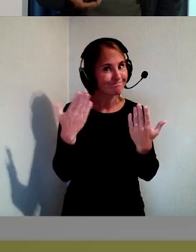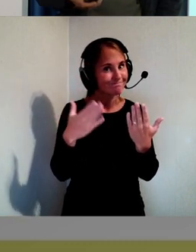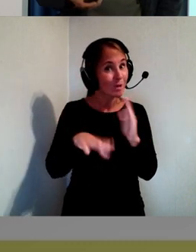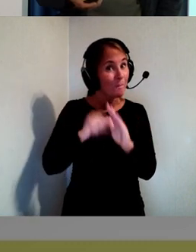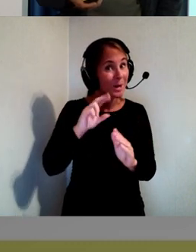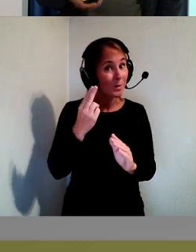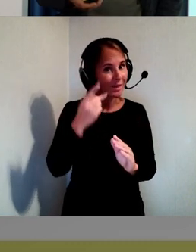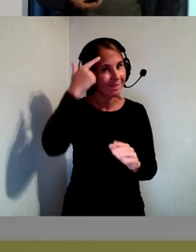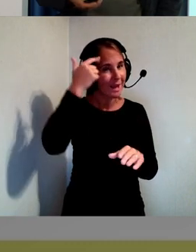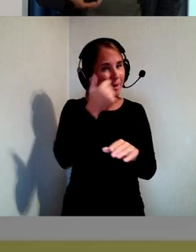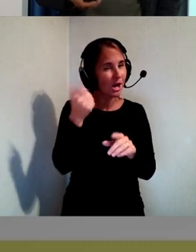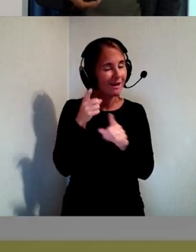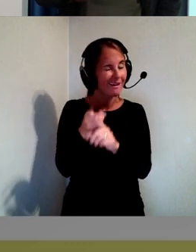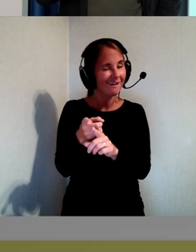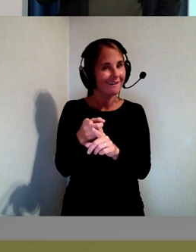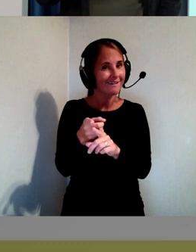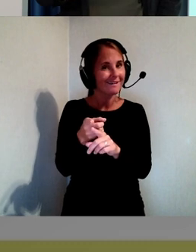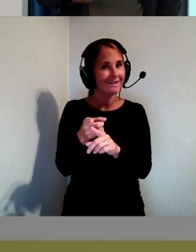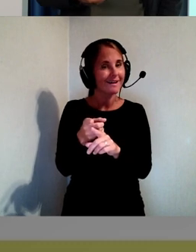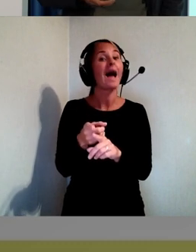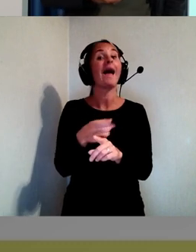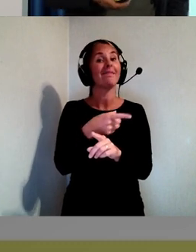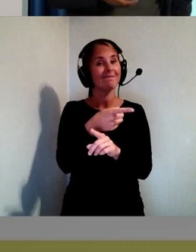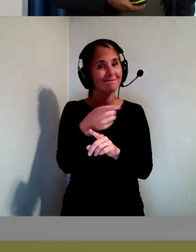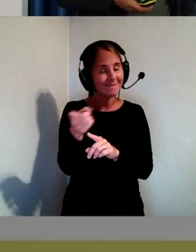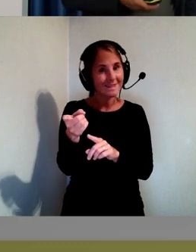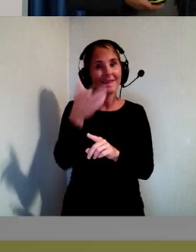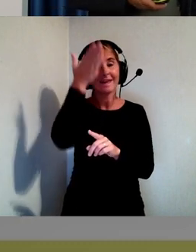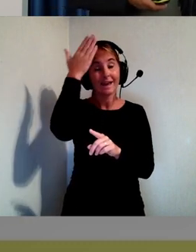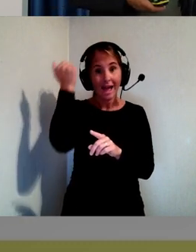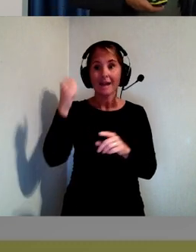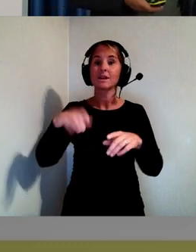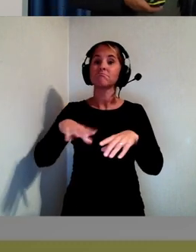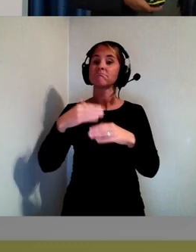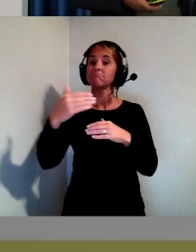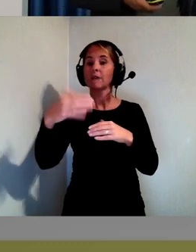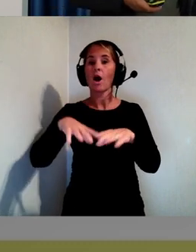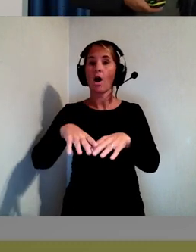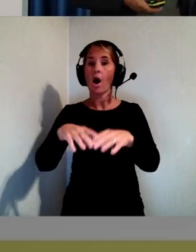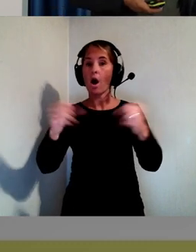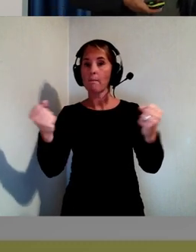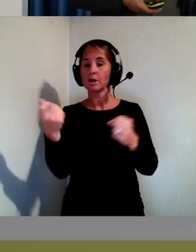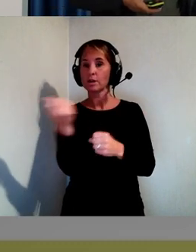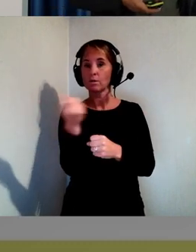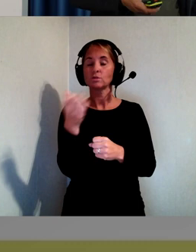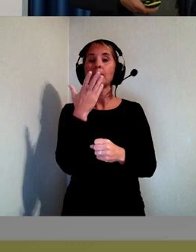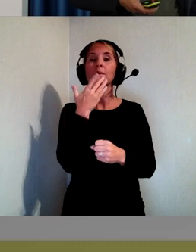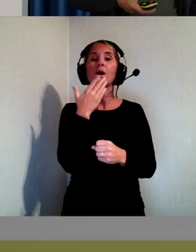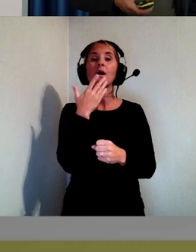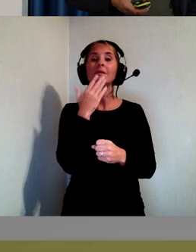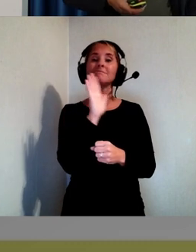Tänk bara på det här. Ni kommer att kunna avbryta någon som pratar i telefon